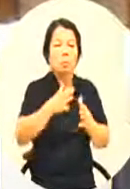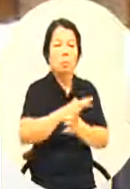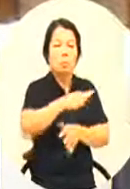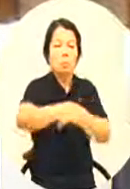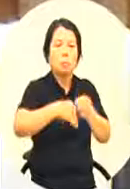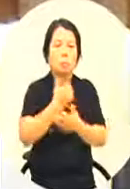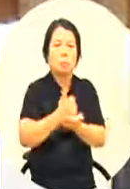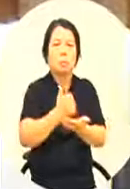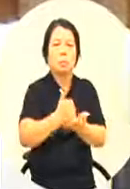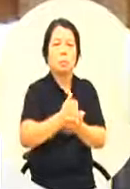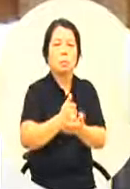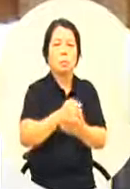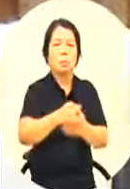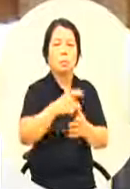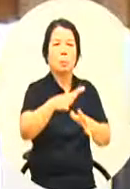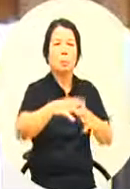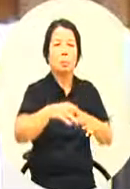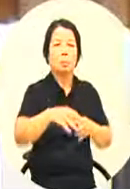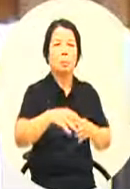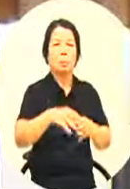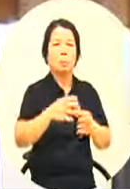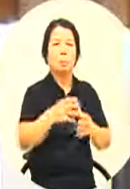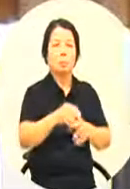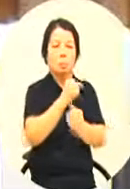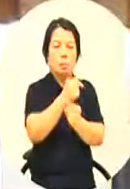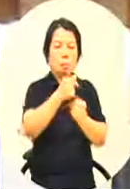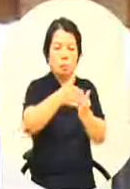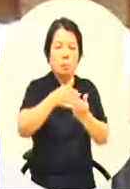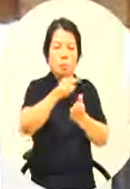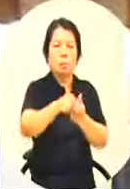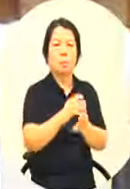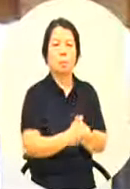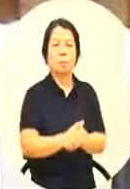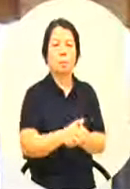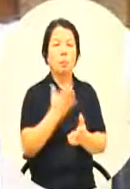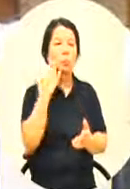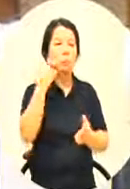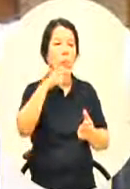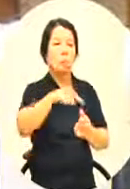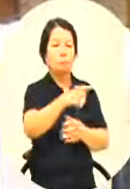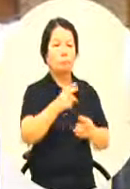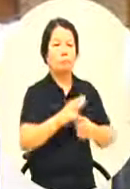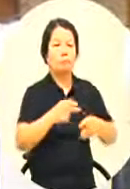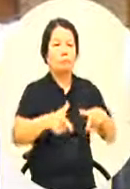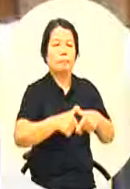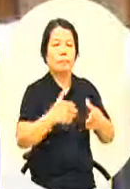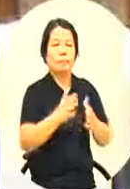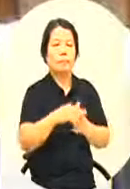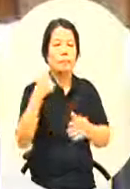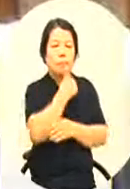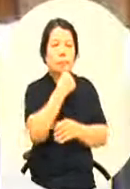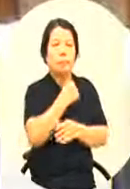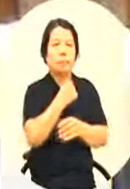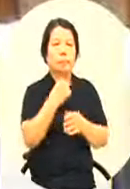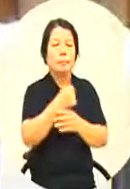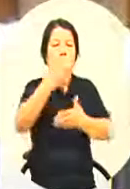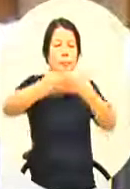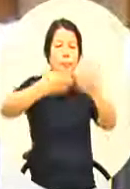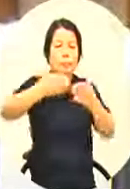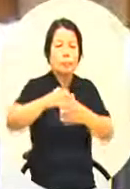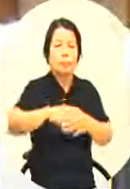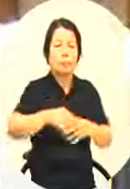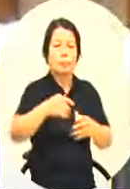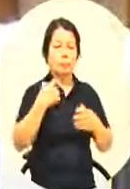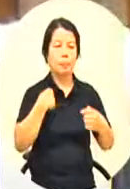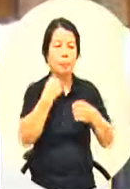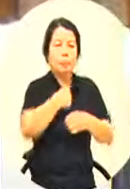局文化交流布局如果说我们也能够有信心把台流带进东南亚带进